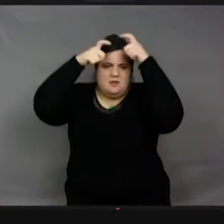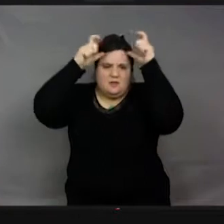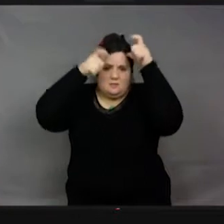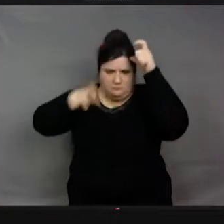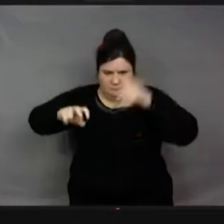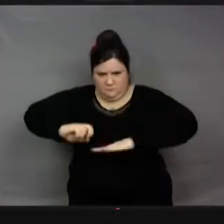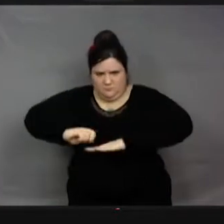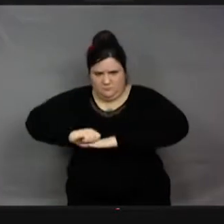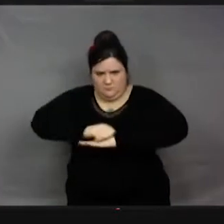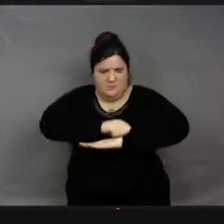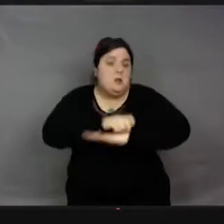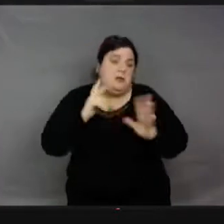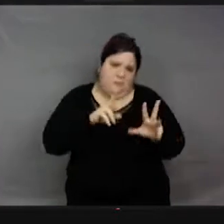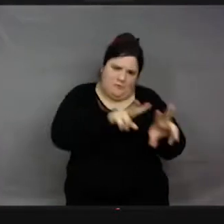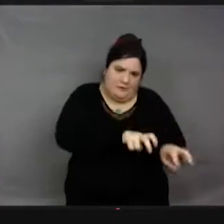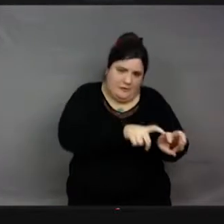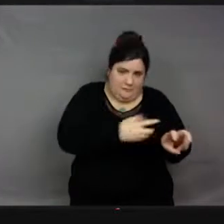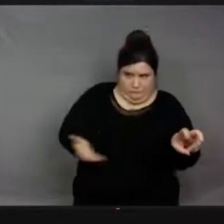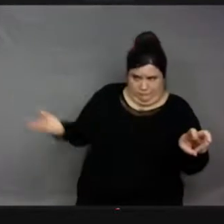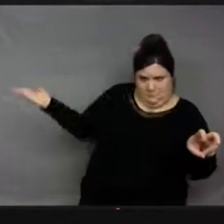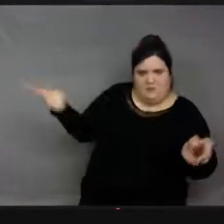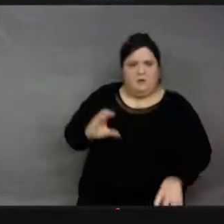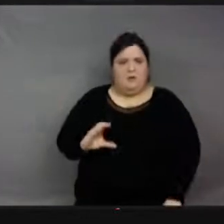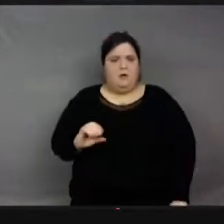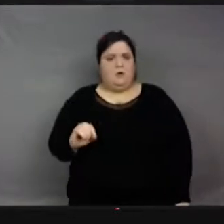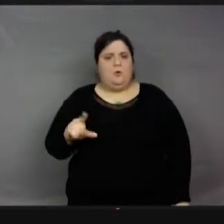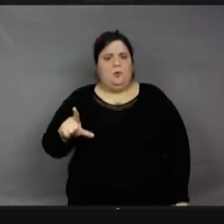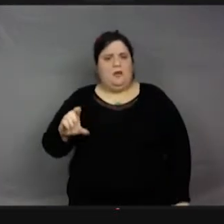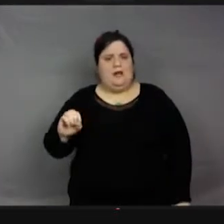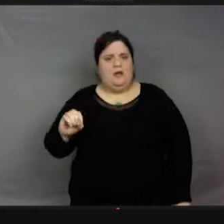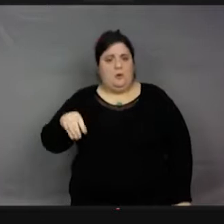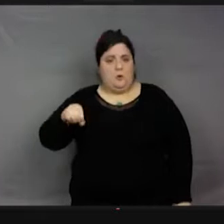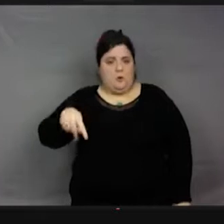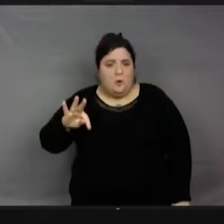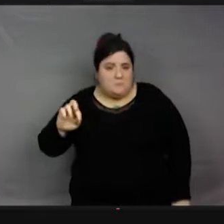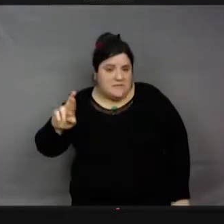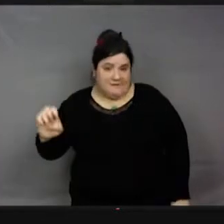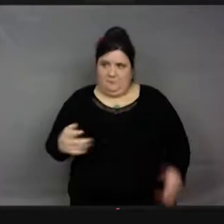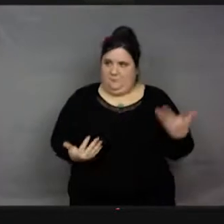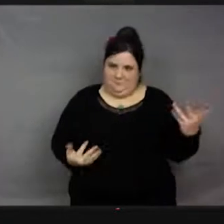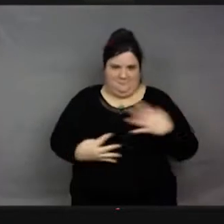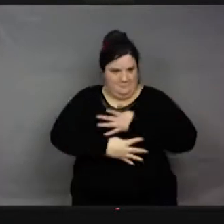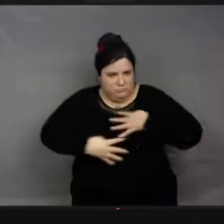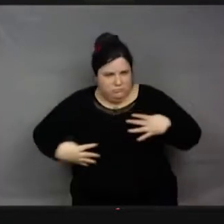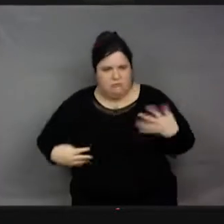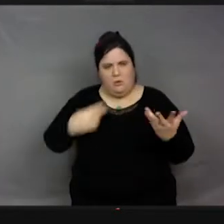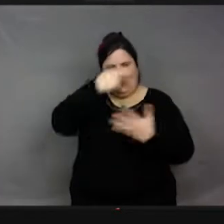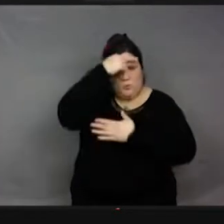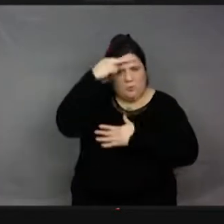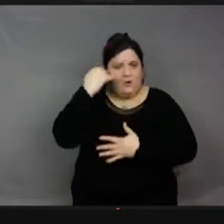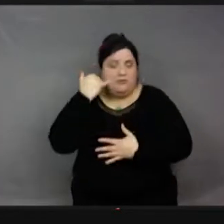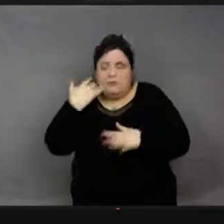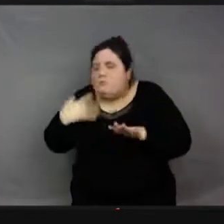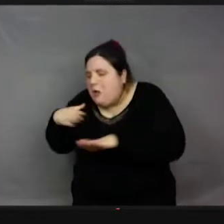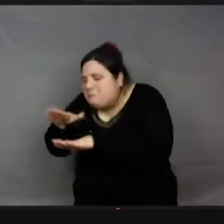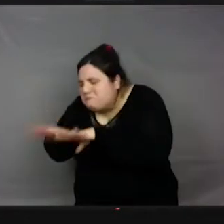clites. C'est vraiment des œuvres d'art. C'est magnifique. qui, pareil, sont jaunes et noirs. Et tous ces insectes-là, vous pouvez les caresser, leur faire un petit bisou. Ils n'ont aucun